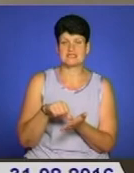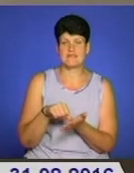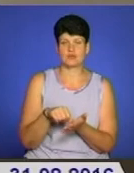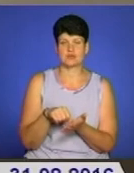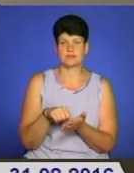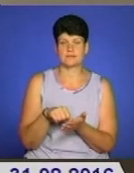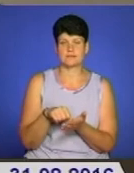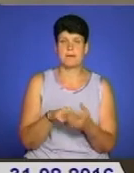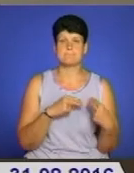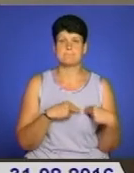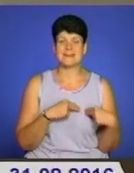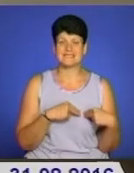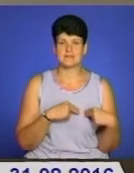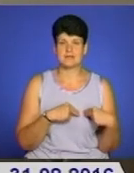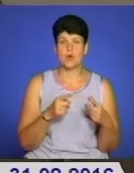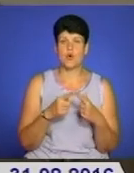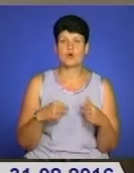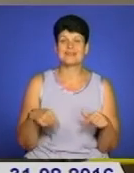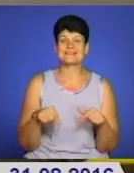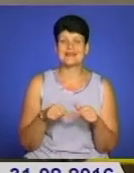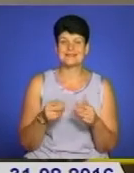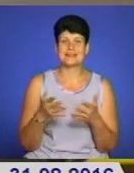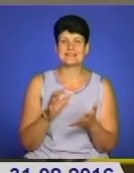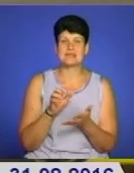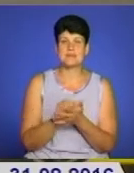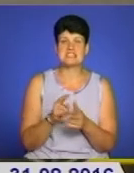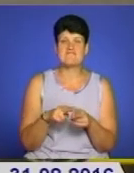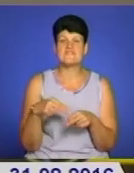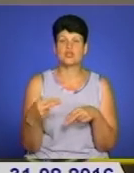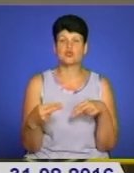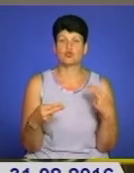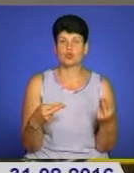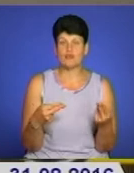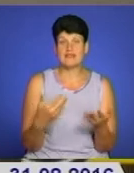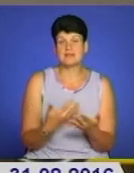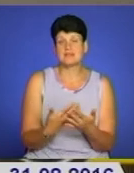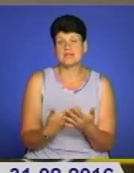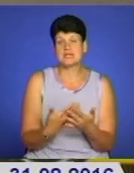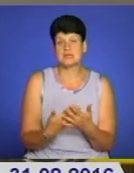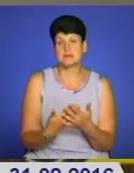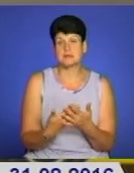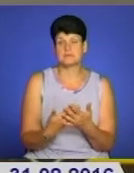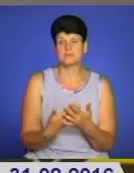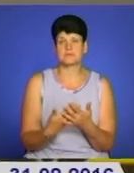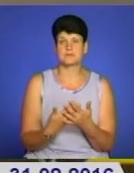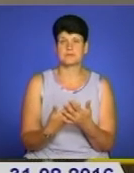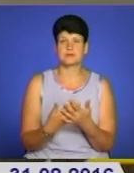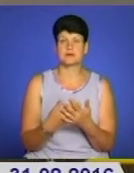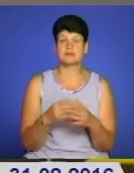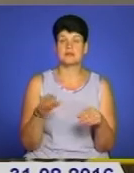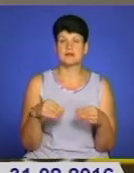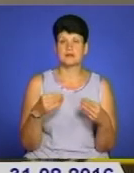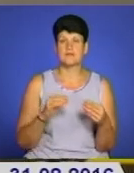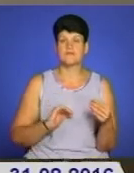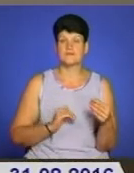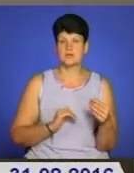працівниками організації, яка займається відшкодуванням нібито заподійних збитків, фірма, яка